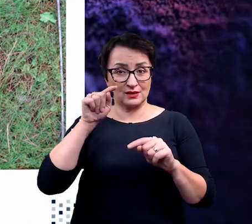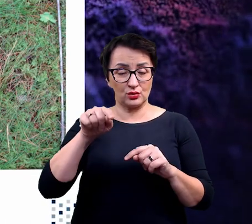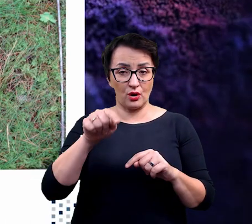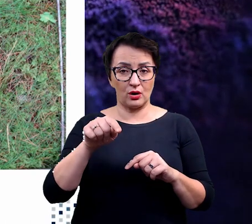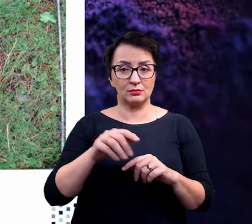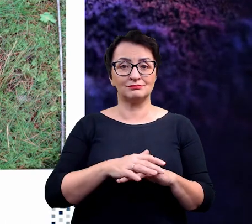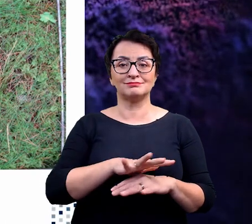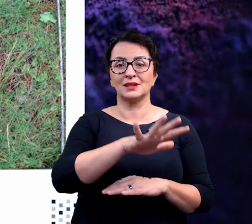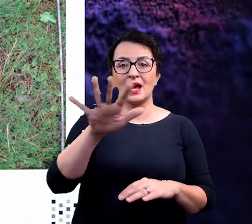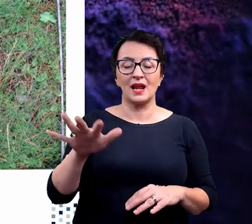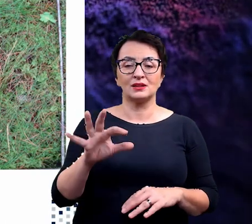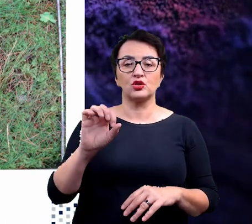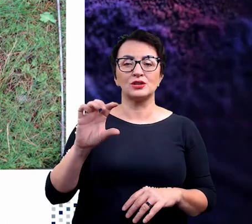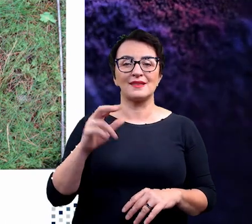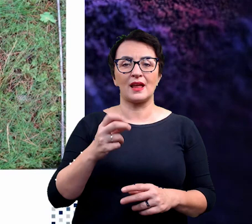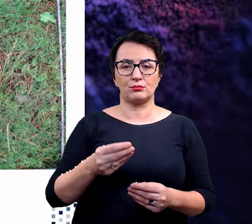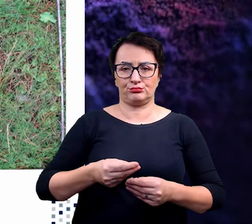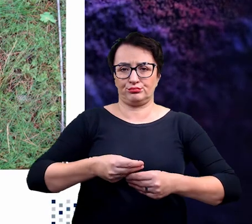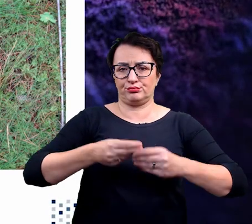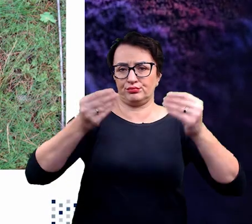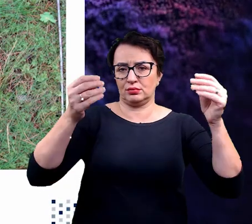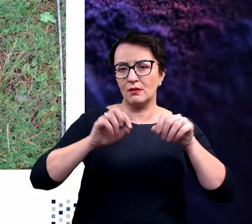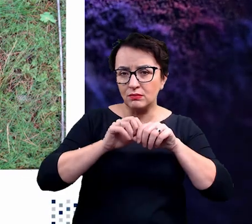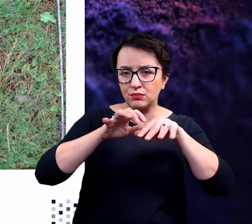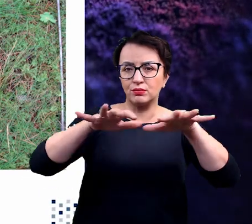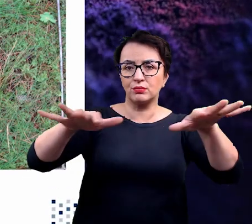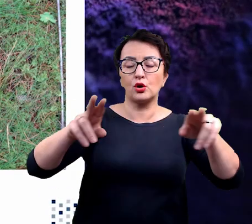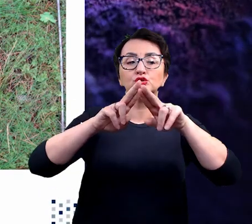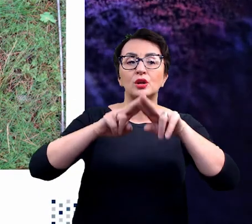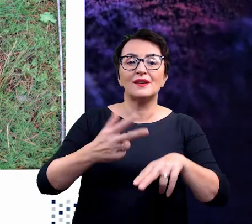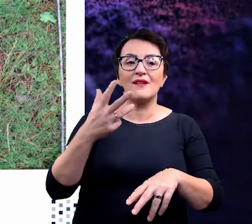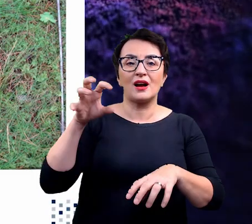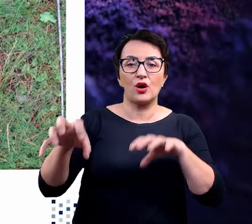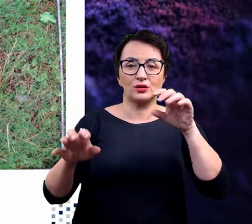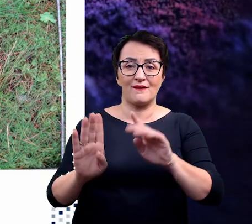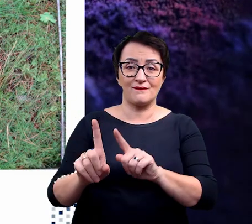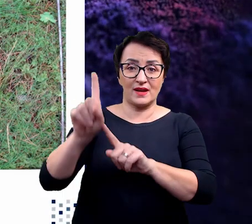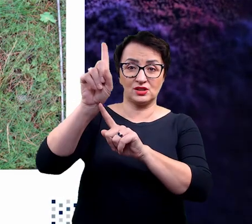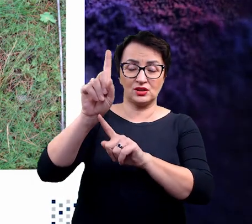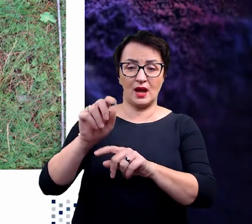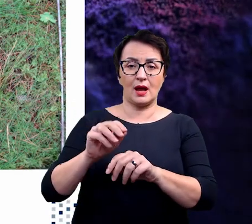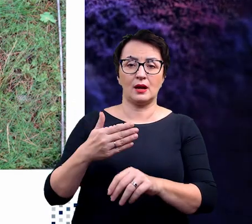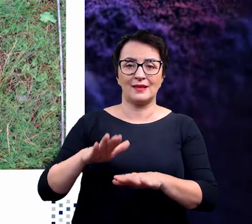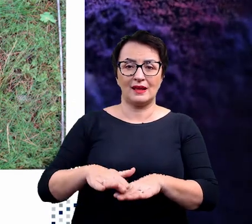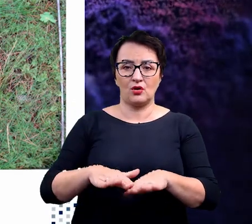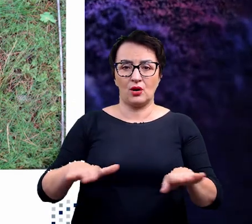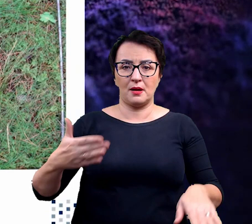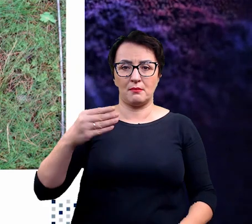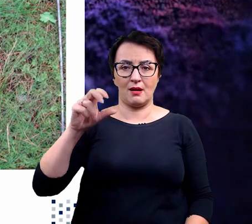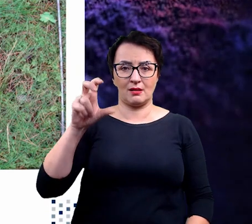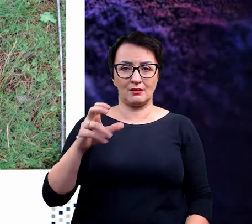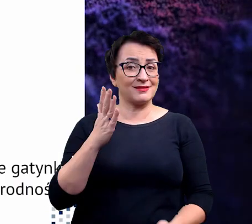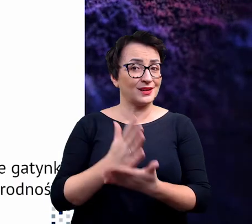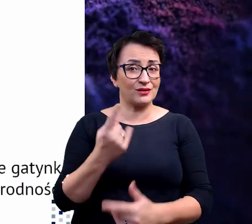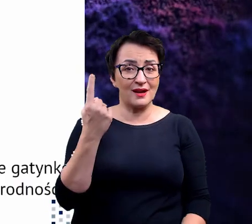widzimy teren, gdzie sosna wydmowa już rozwinęła swoją populację. Pozostały tylko dwa gatunki roślin wyższych i jeden gatunek muchu. To, co